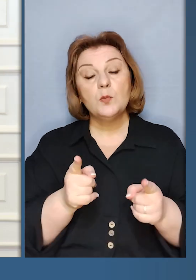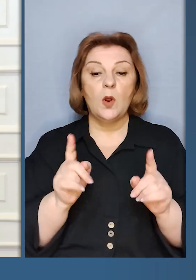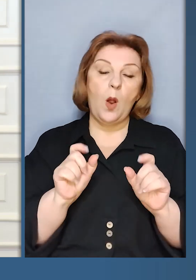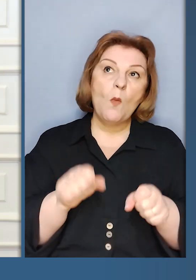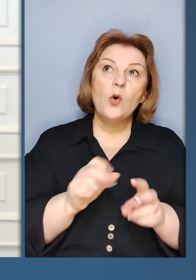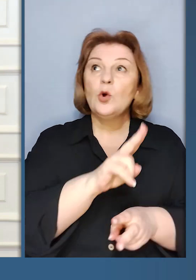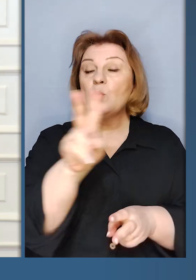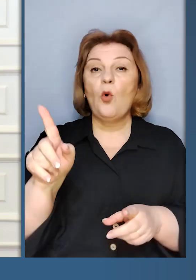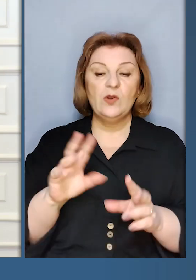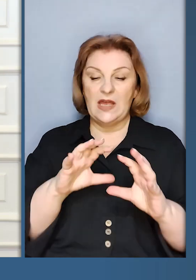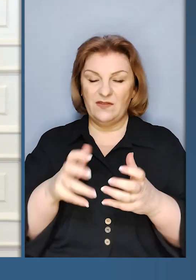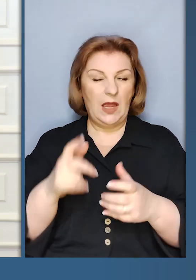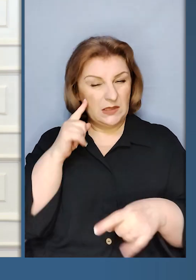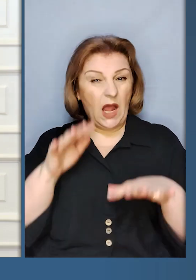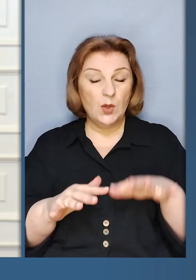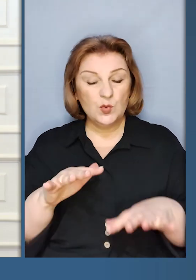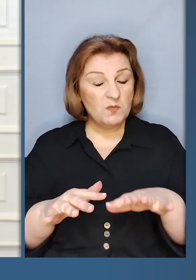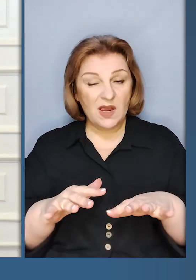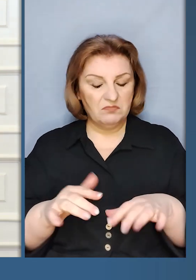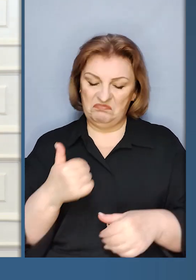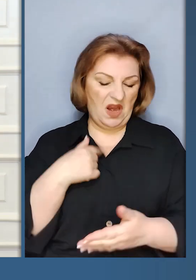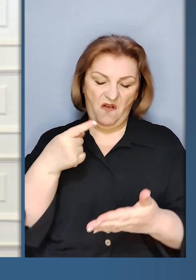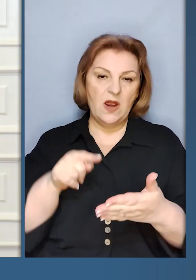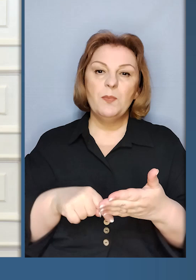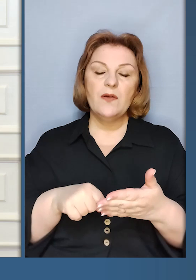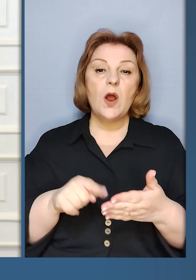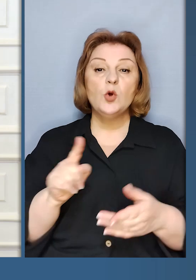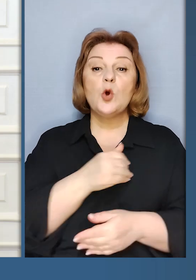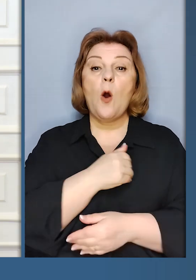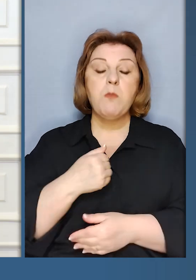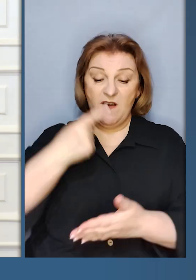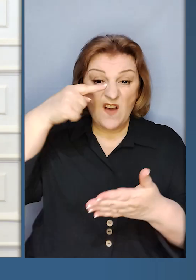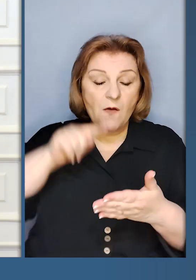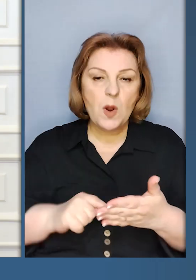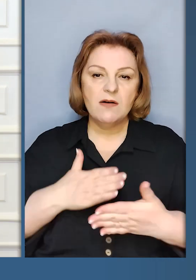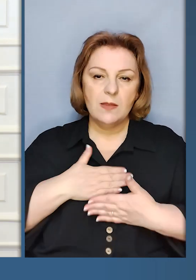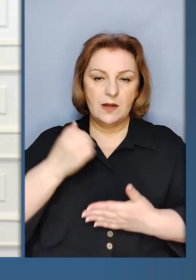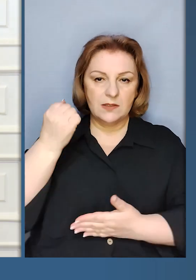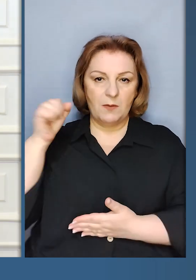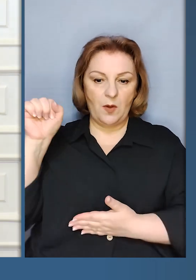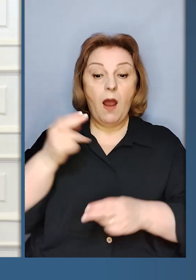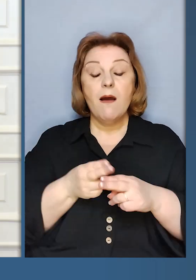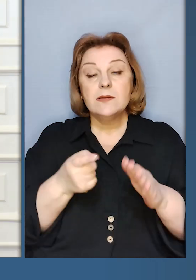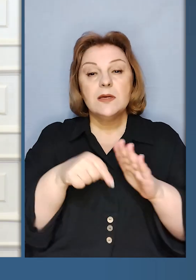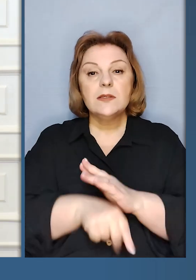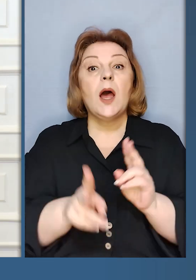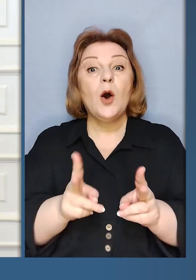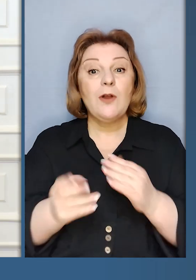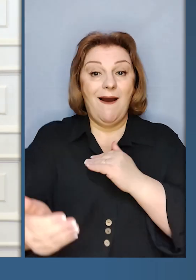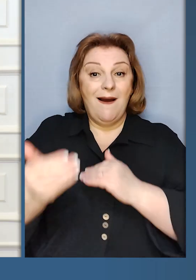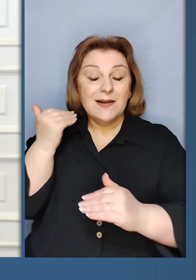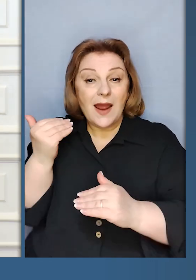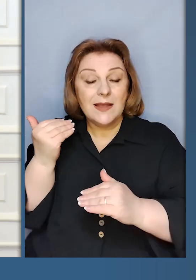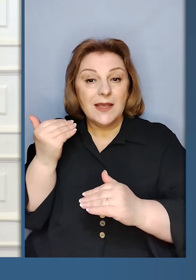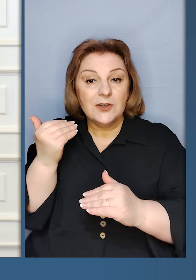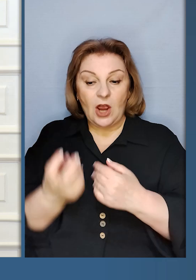Тому що, може, хтось ще в світі десь там сумнівається. А я впевнений, що Польща впевнена в нашій перемогі. А це значить,